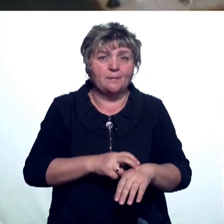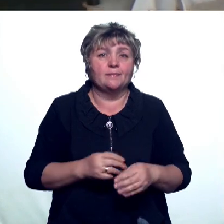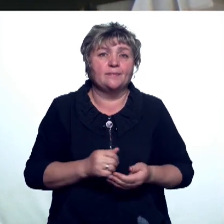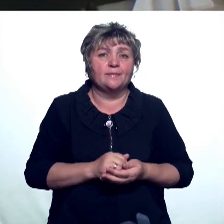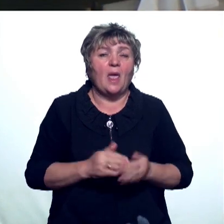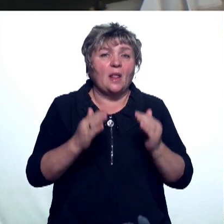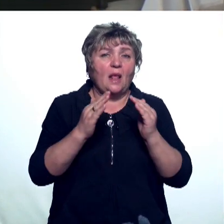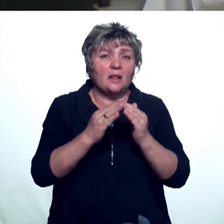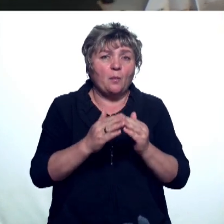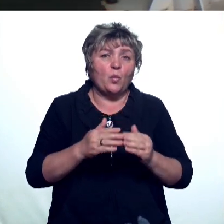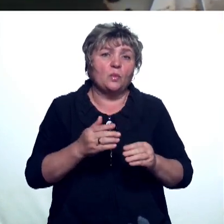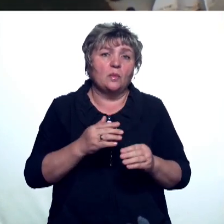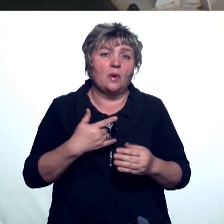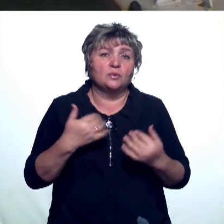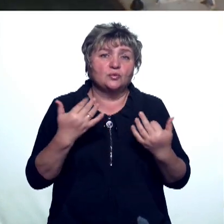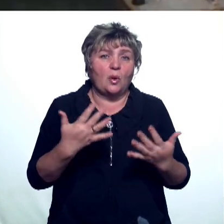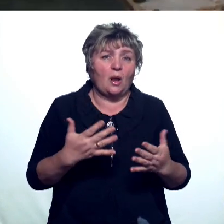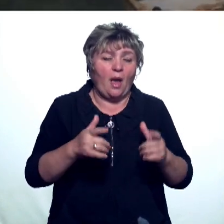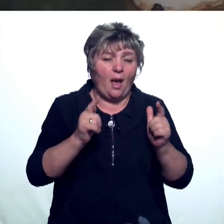дому. Уже готовы наборы.